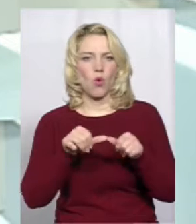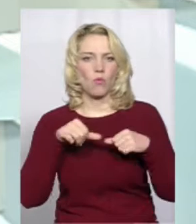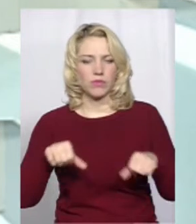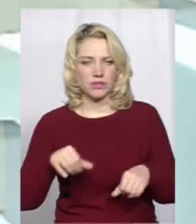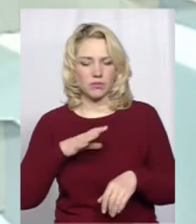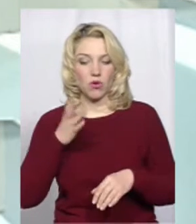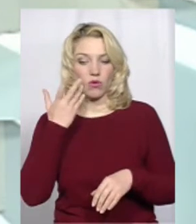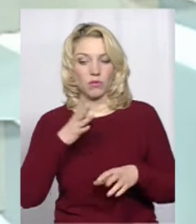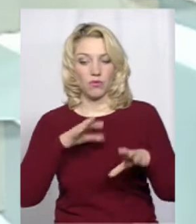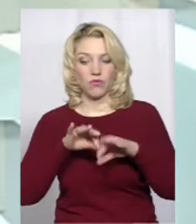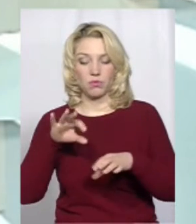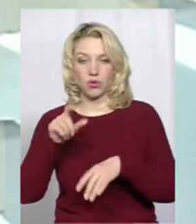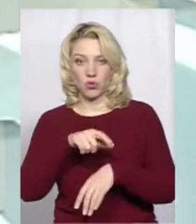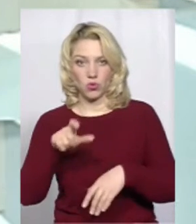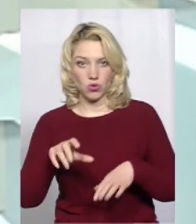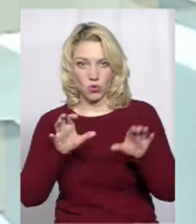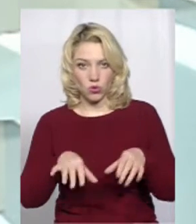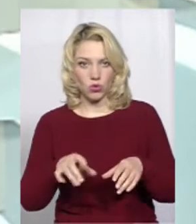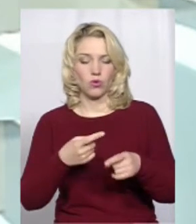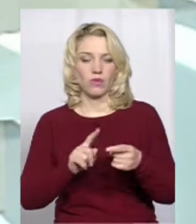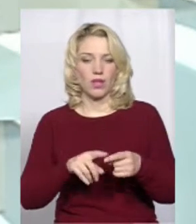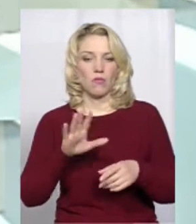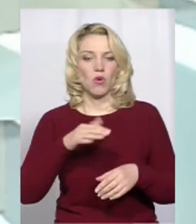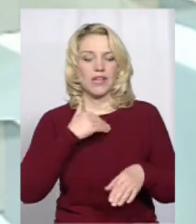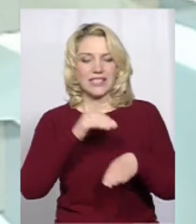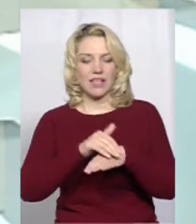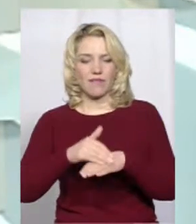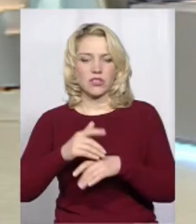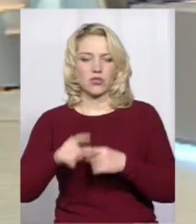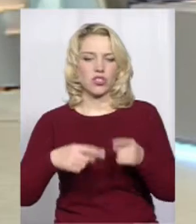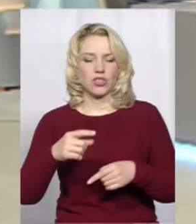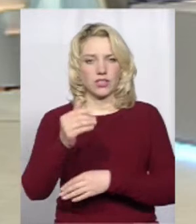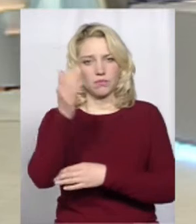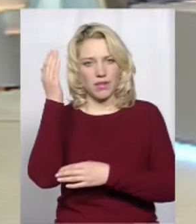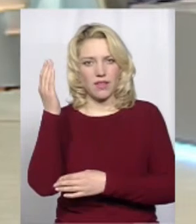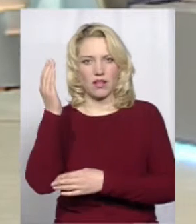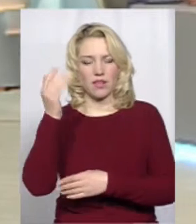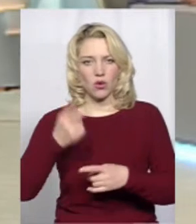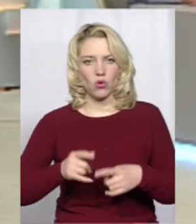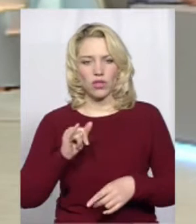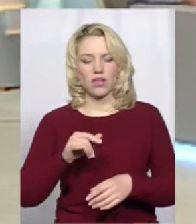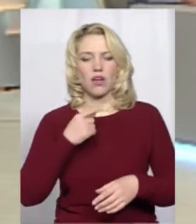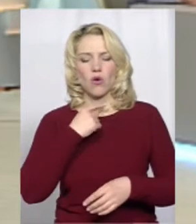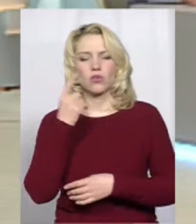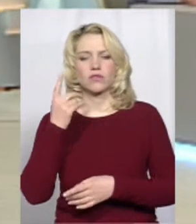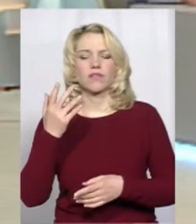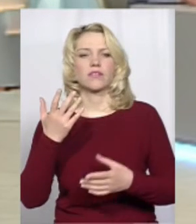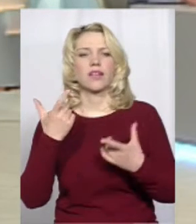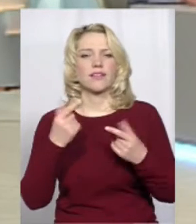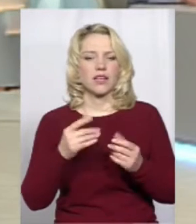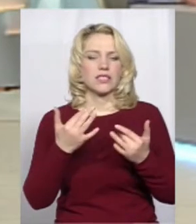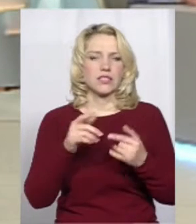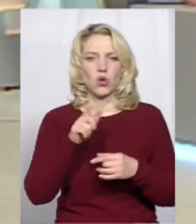було зафіксовано через підняття рук і рахування, скільки людей, за куди проголосували.